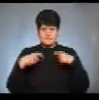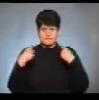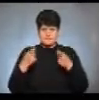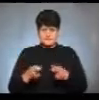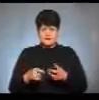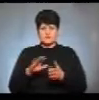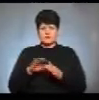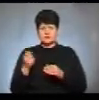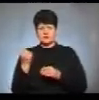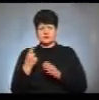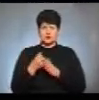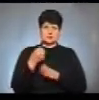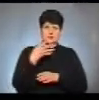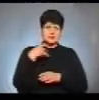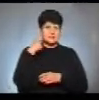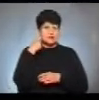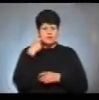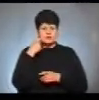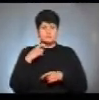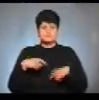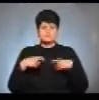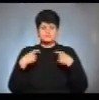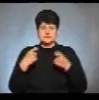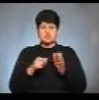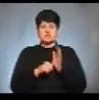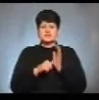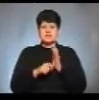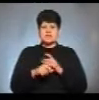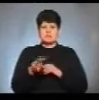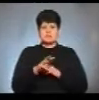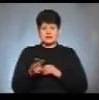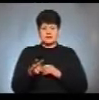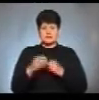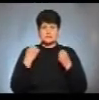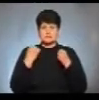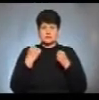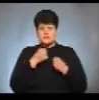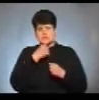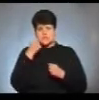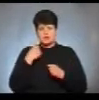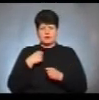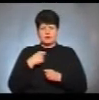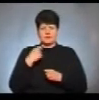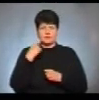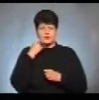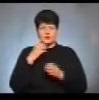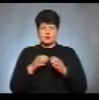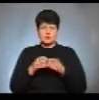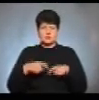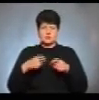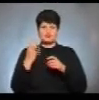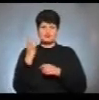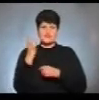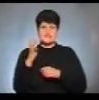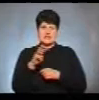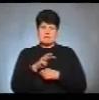віком від 11 до 15 років долають дистанцію 60 метрів. Спортсмени старшої вікової групи біжать 400 метрів.